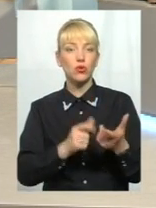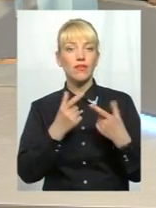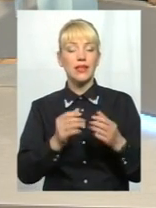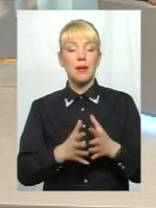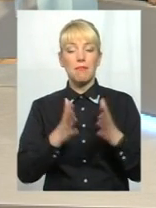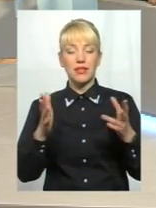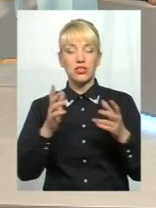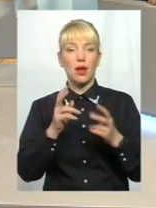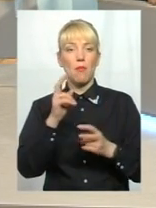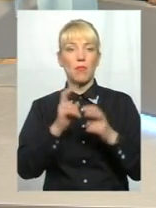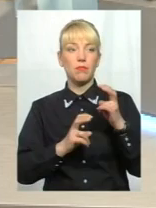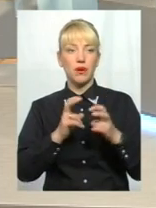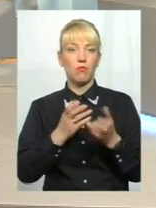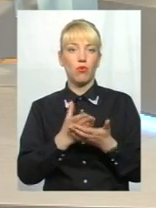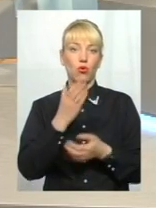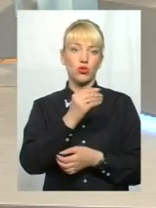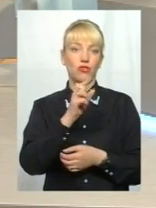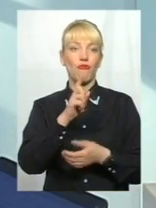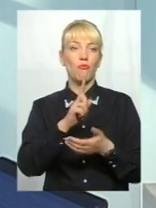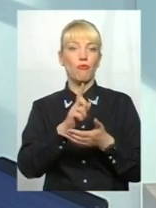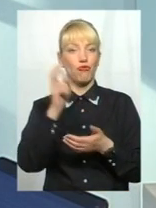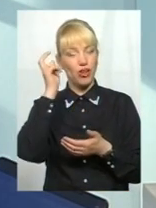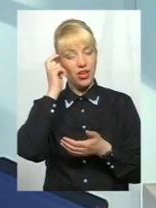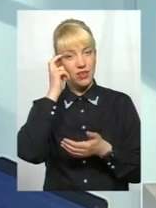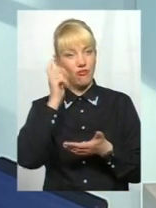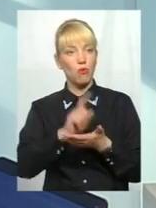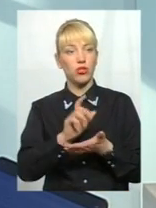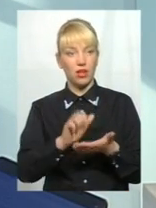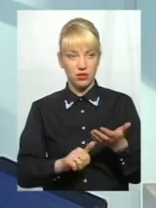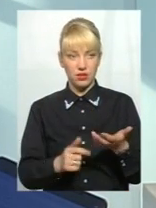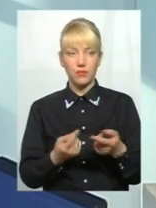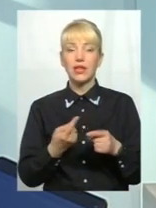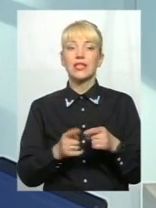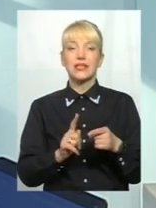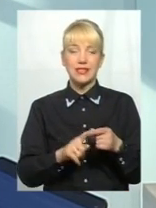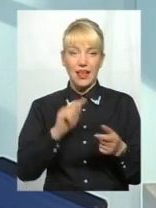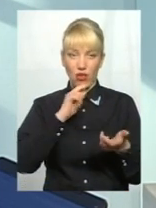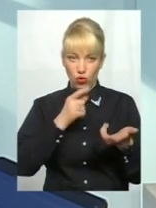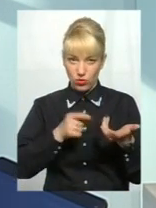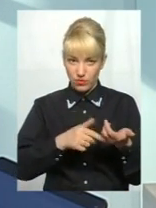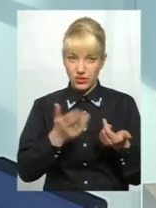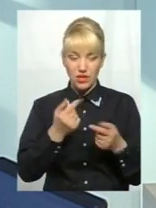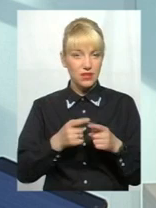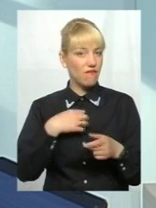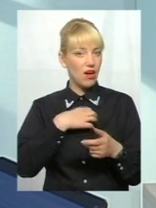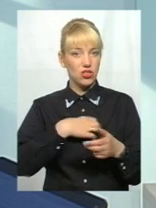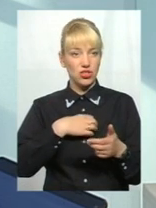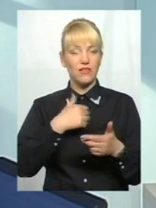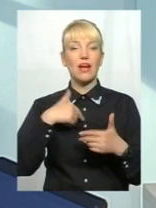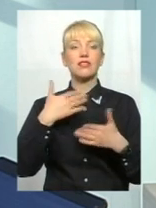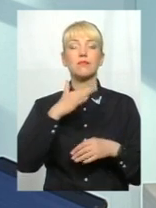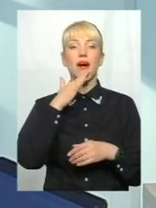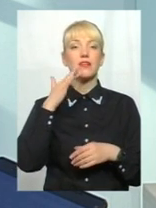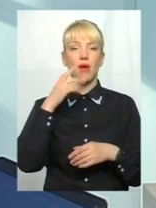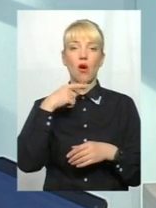сплачують податки в Києві, так? Ну, по-перше, це економічне ослово, про яке ви кажете, надзвичайно важливо, і я вже з багатьма говорив, які